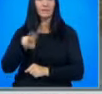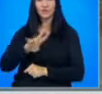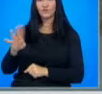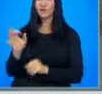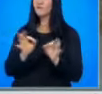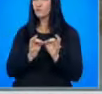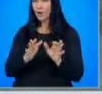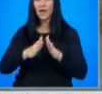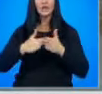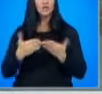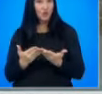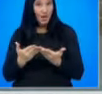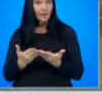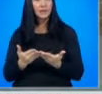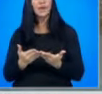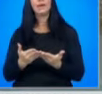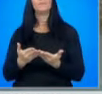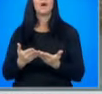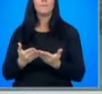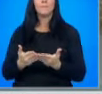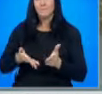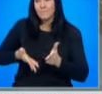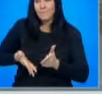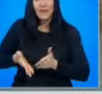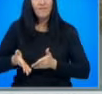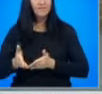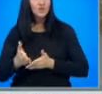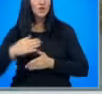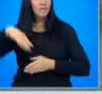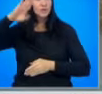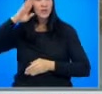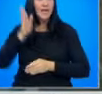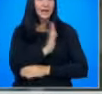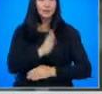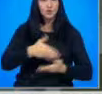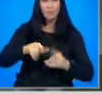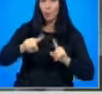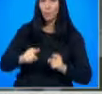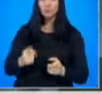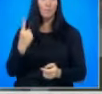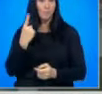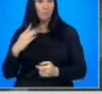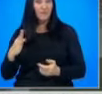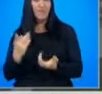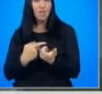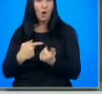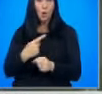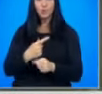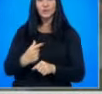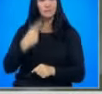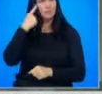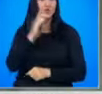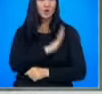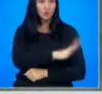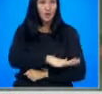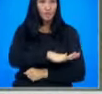февруари. Членките на пакта предвижиха войски в източната част много бързо в първите няколко седмици. Мисля, че сега източния фланг на НАТО е